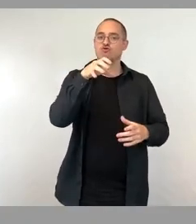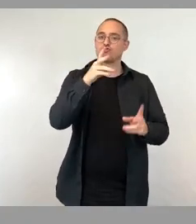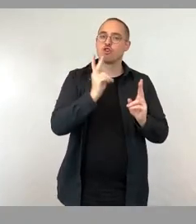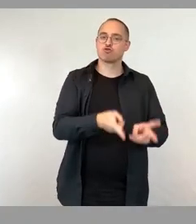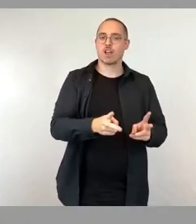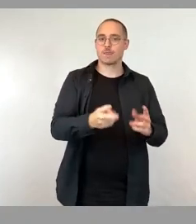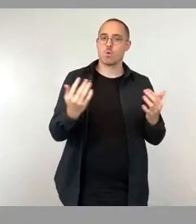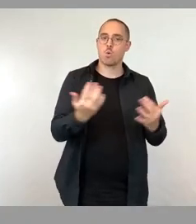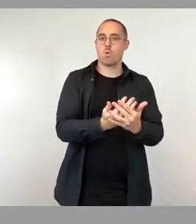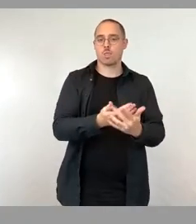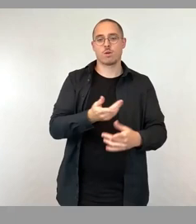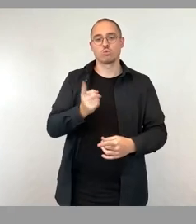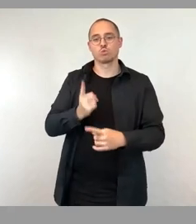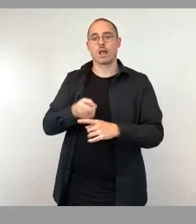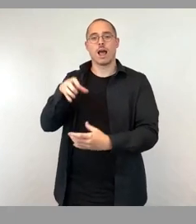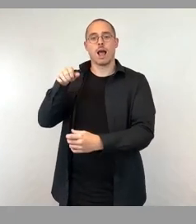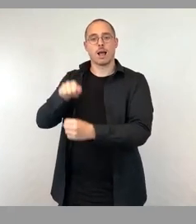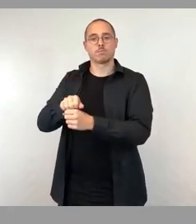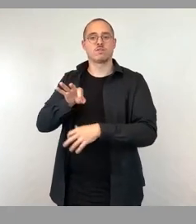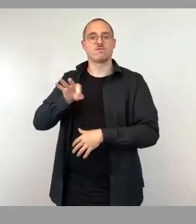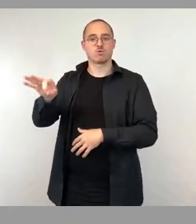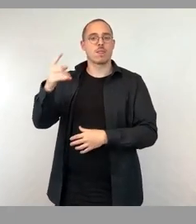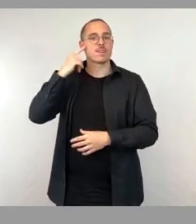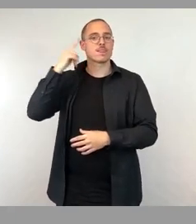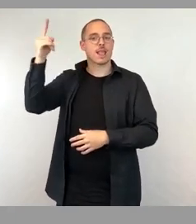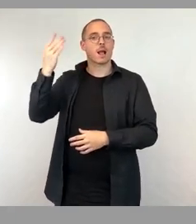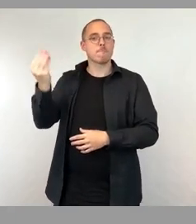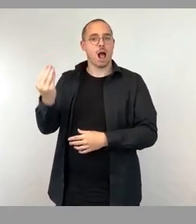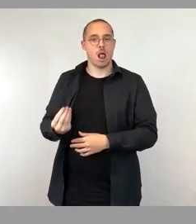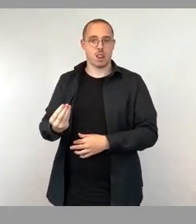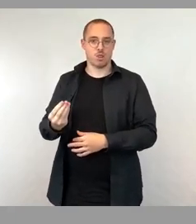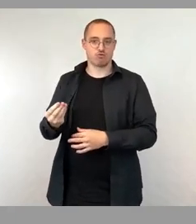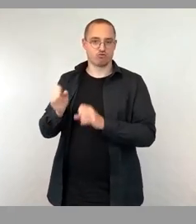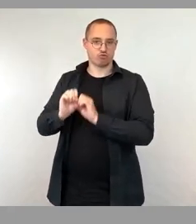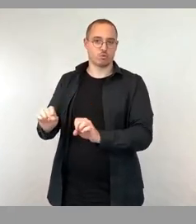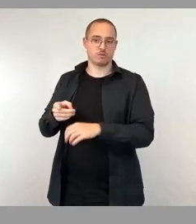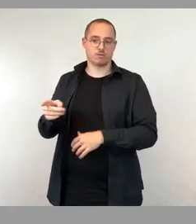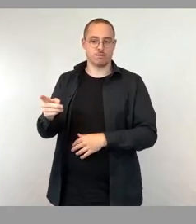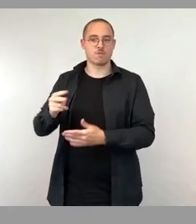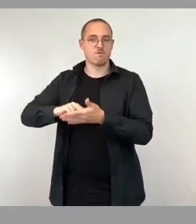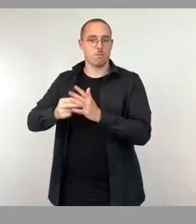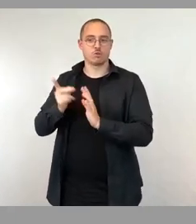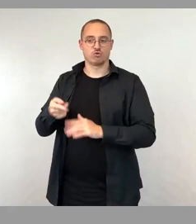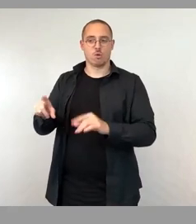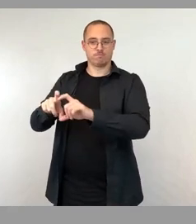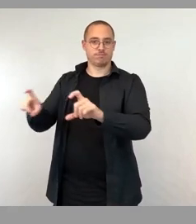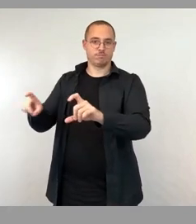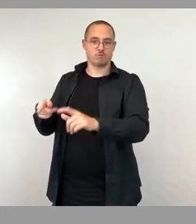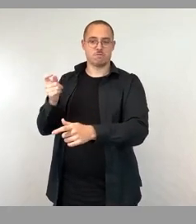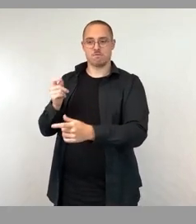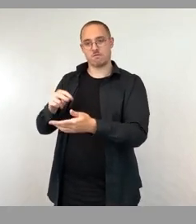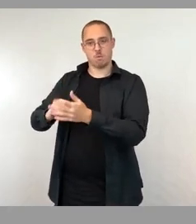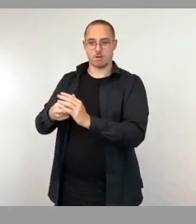inhaltlich mit der Vorbereitung der Gedenkstele befasst ist. Und Sie haben ja selber